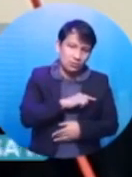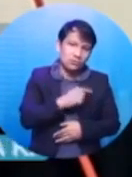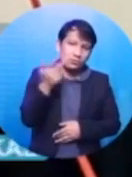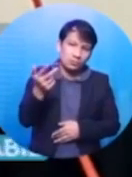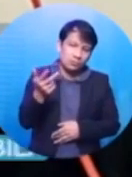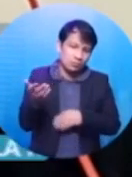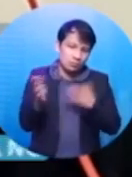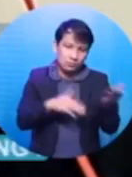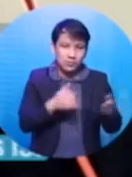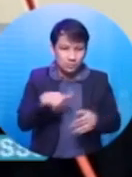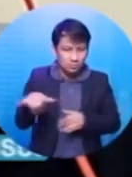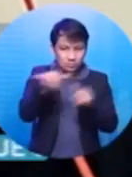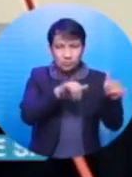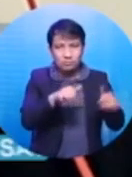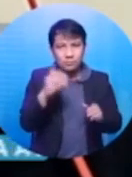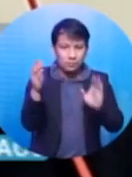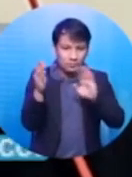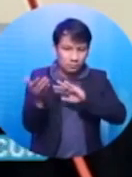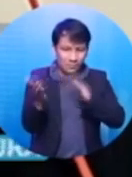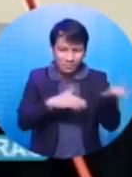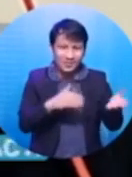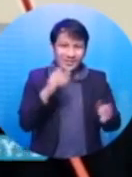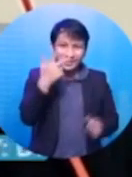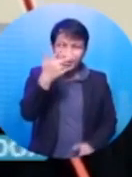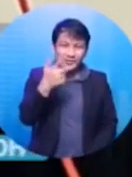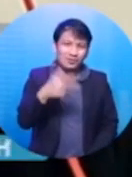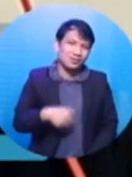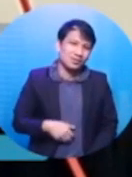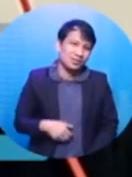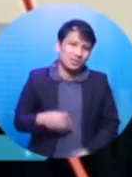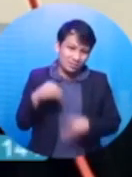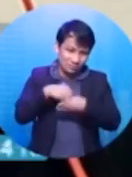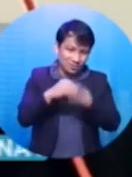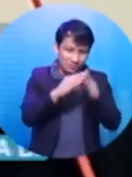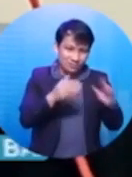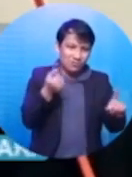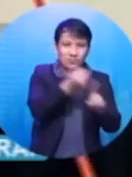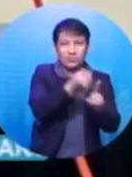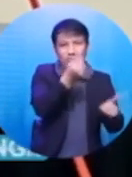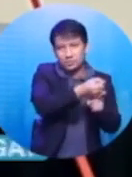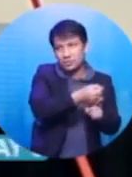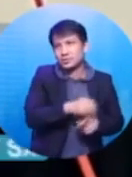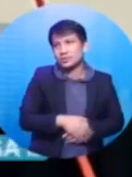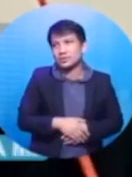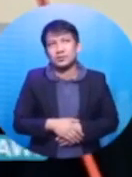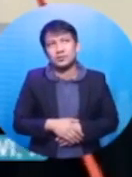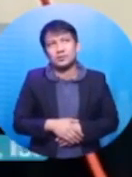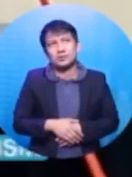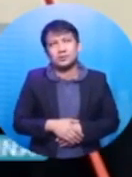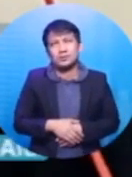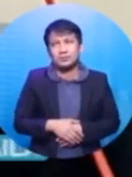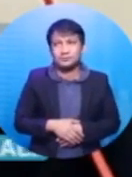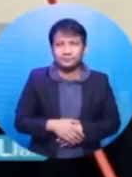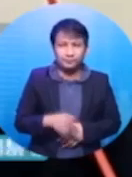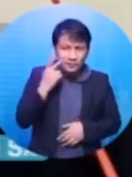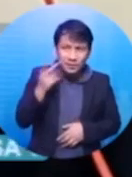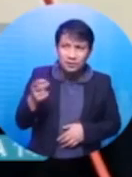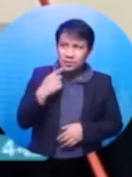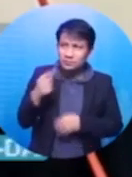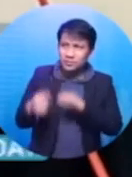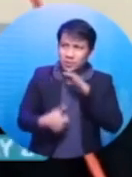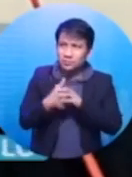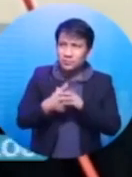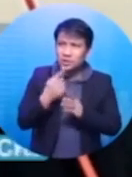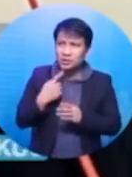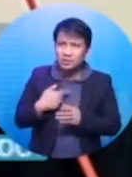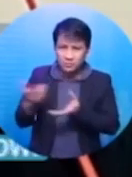Tapos, mamatay na raw po kaming tatlo. Tapos, may dinabog po siya sa loob ng bahay niya. Kaya nagdabog din po ako. Tapos, bigla na po siyang lumabas